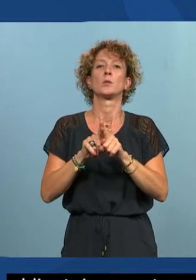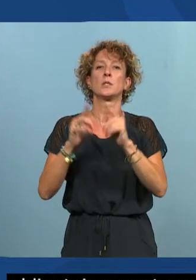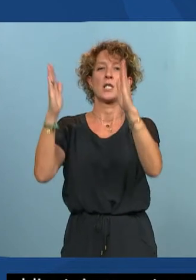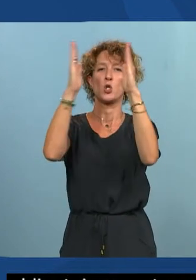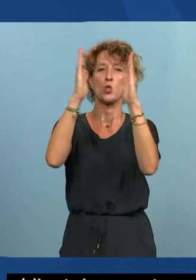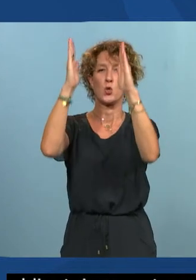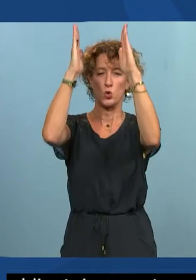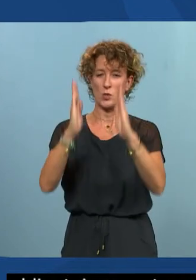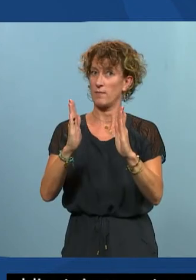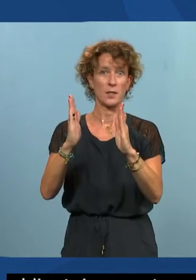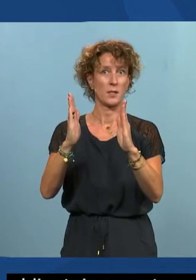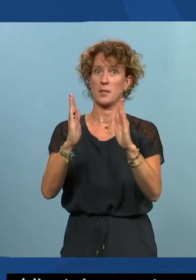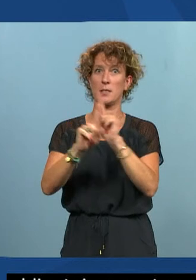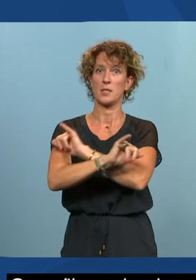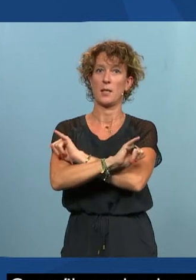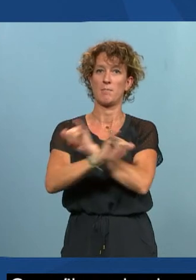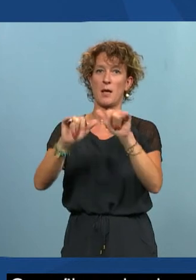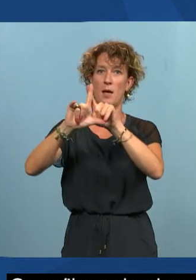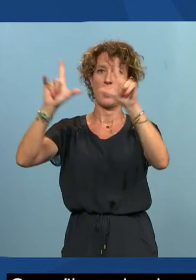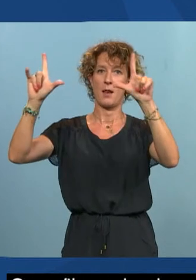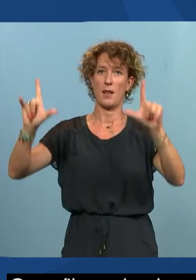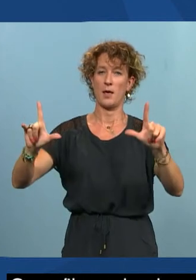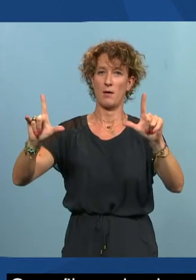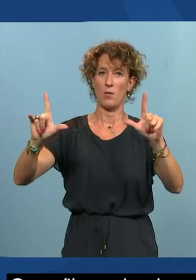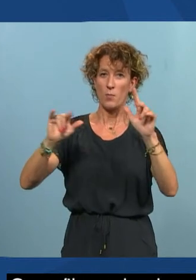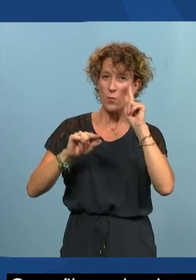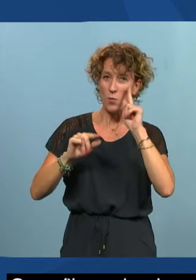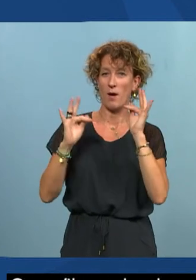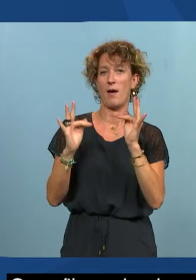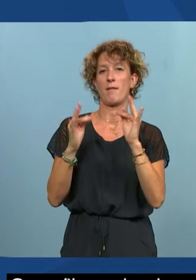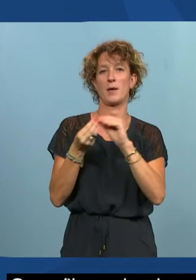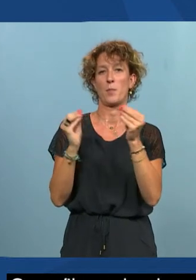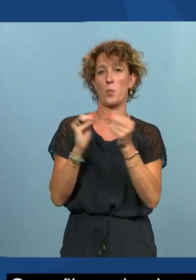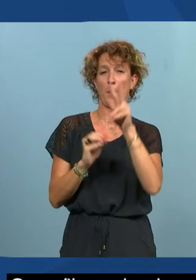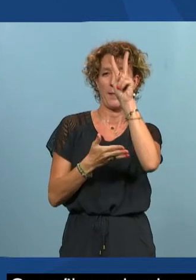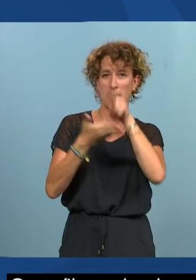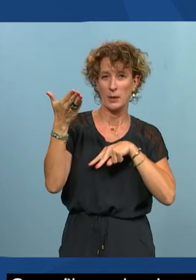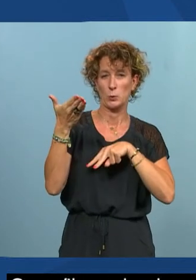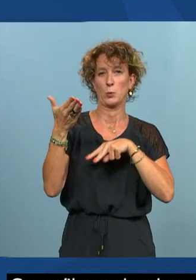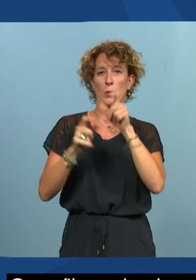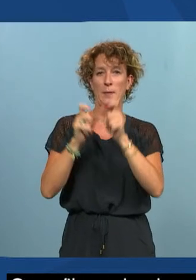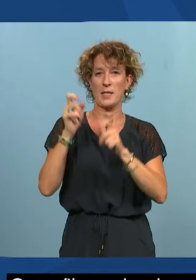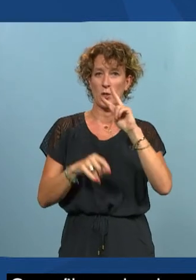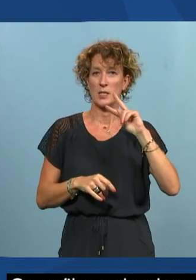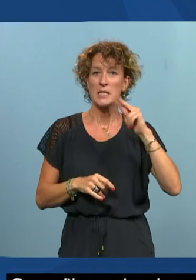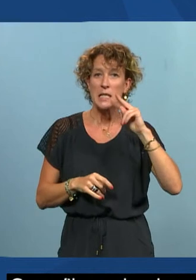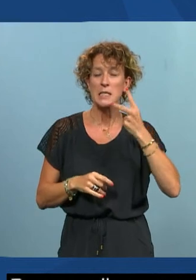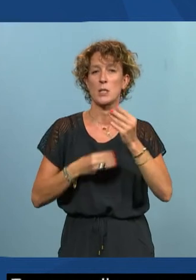vous voulez mais à l'écran on ne justifie pas pour des problèmes de lecture que connaissent bien les malvoyants et les dyslexiques par exemple